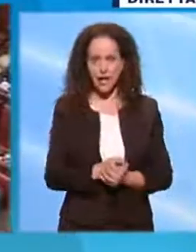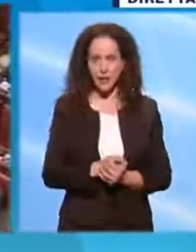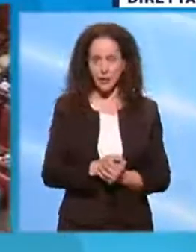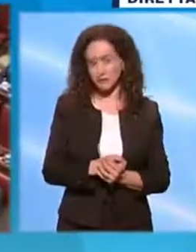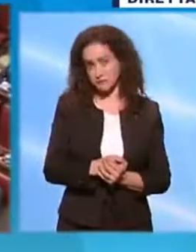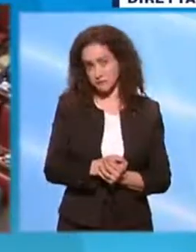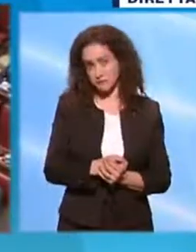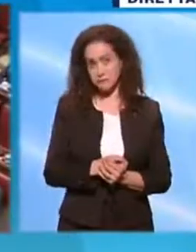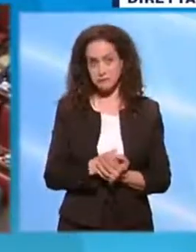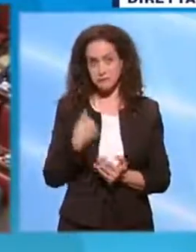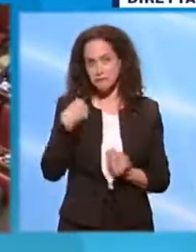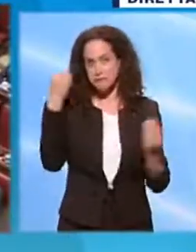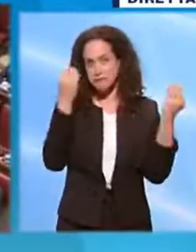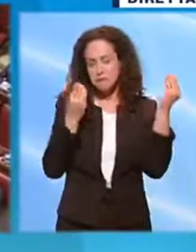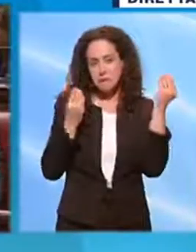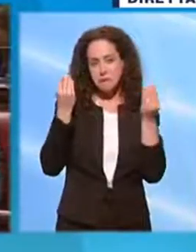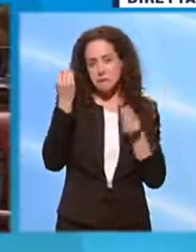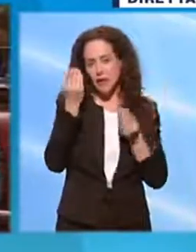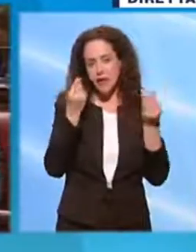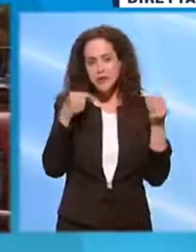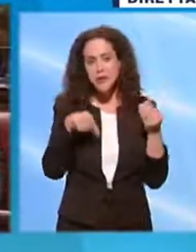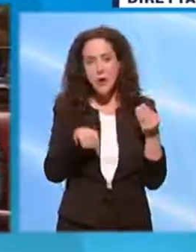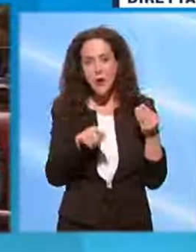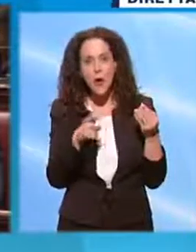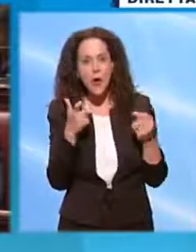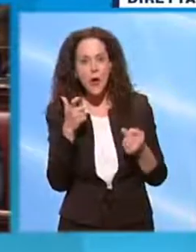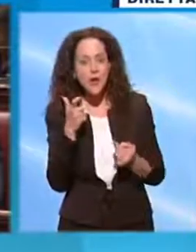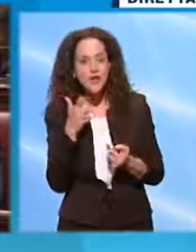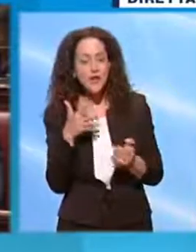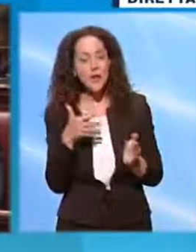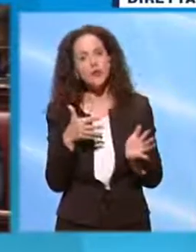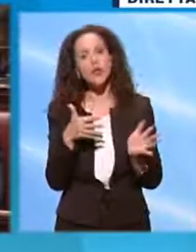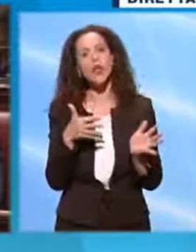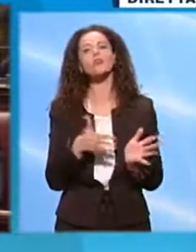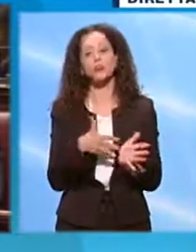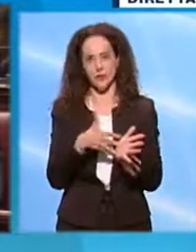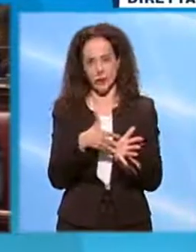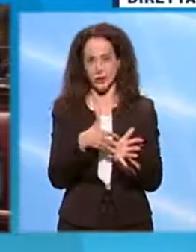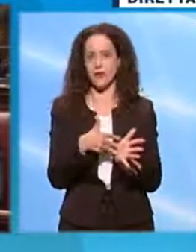vedete, io penso che questo Governo abbia delle difficoltà